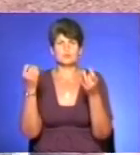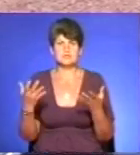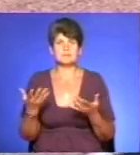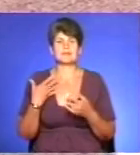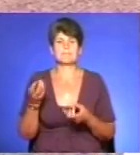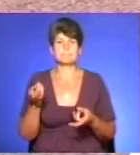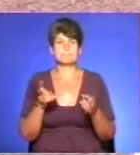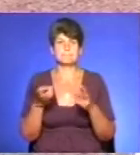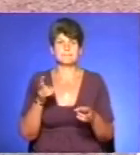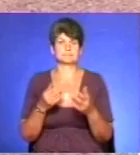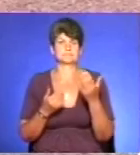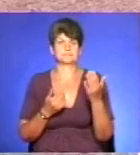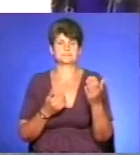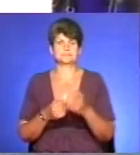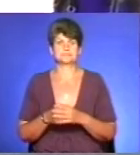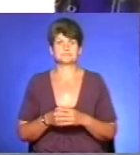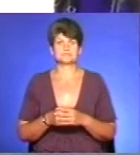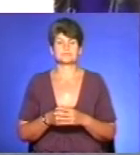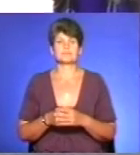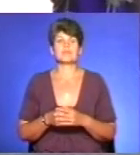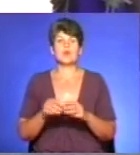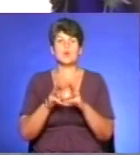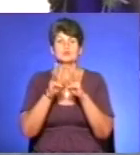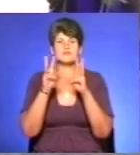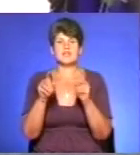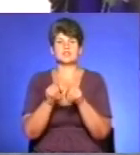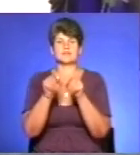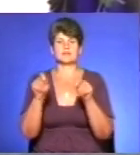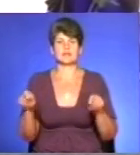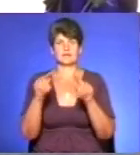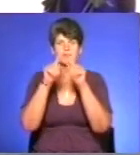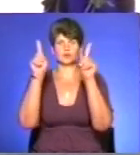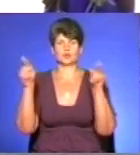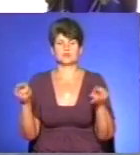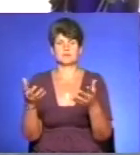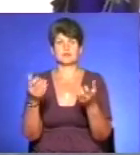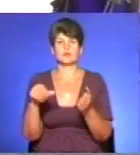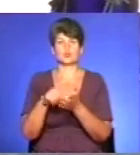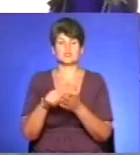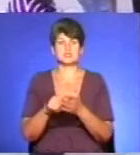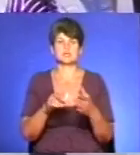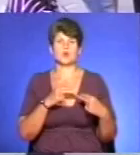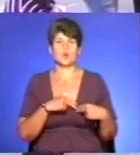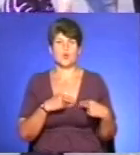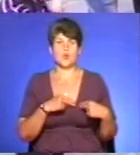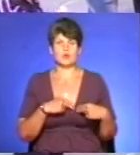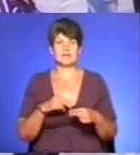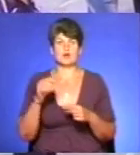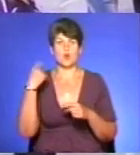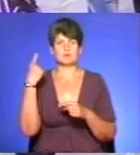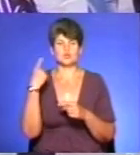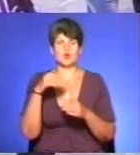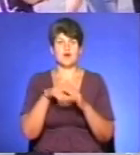ланчужком до неї. У церемонії освячення та відкриття меморіальної дошки взяли участь колеги Любомири Бойцун з обласного